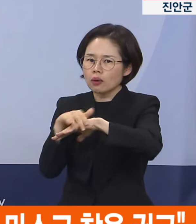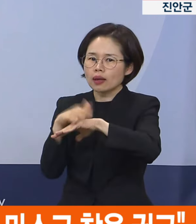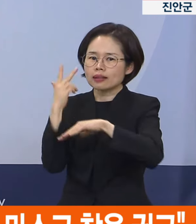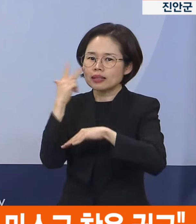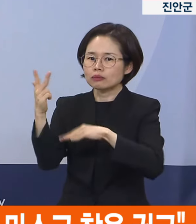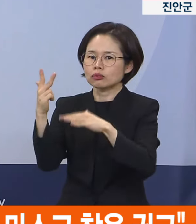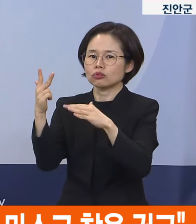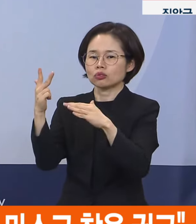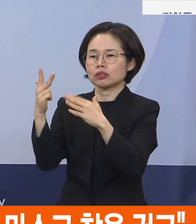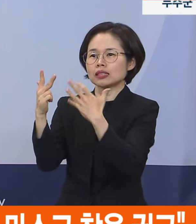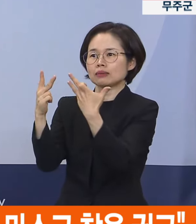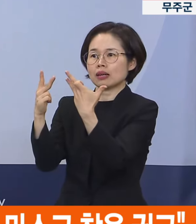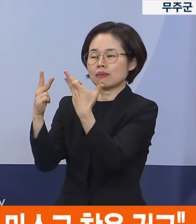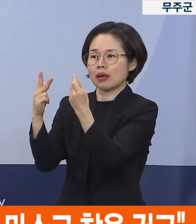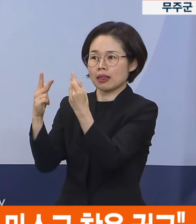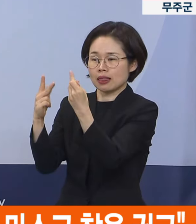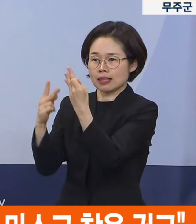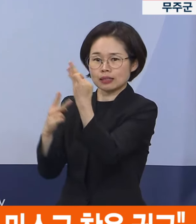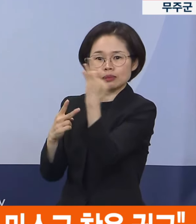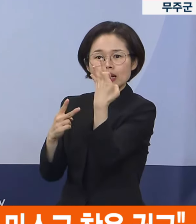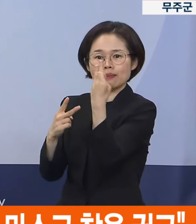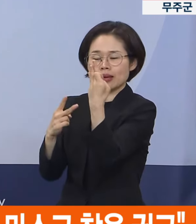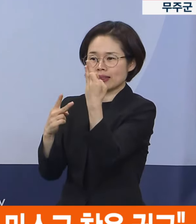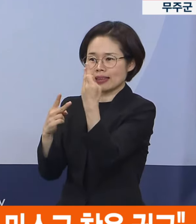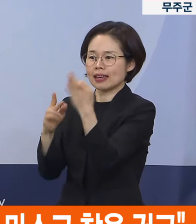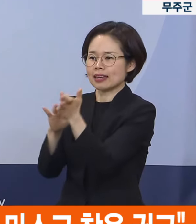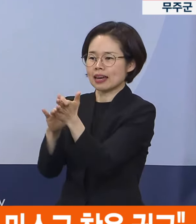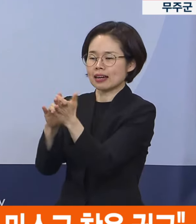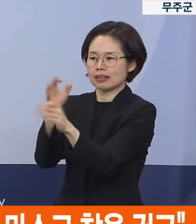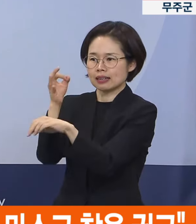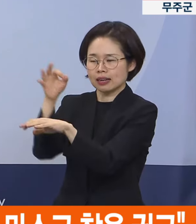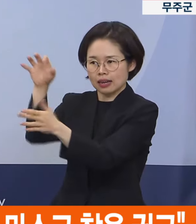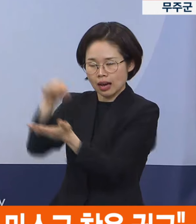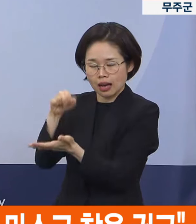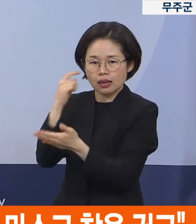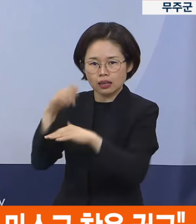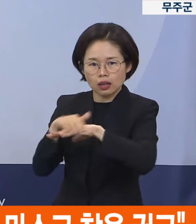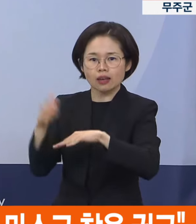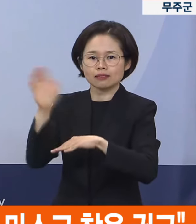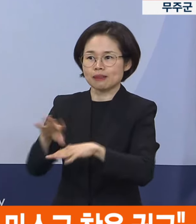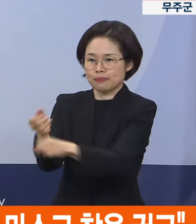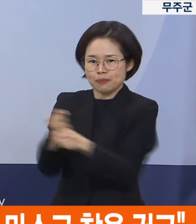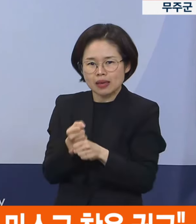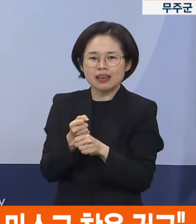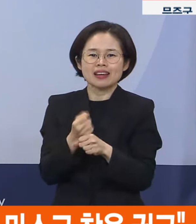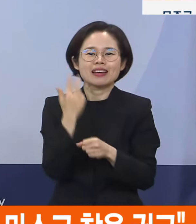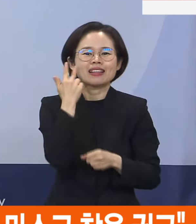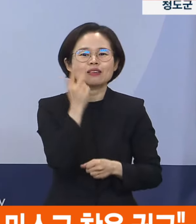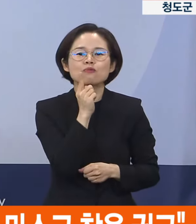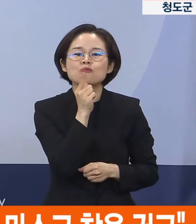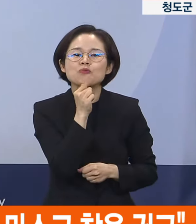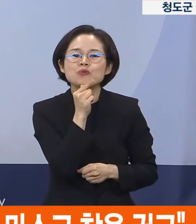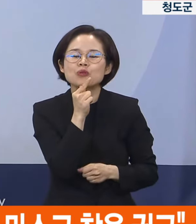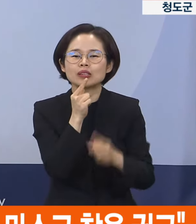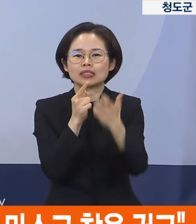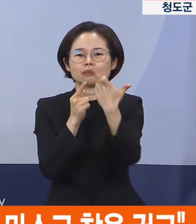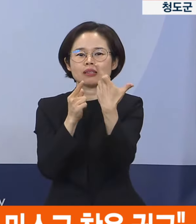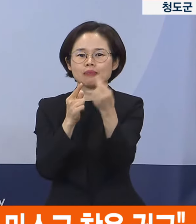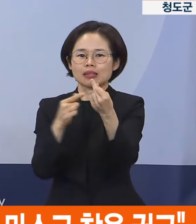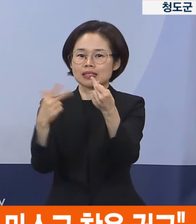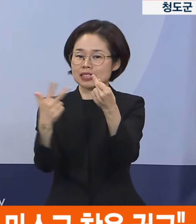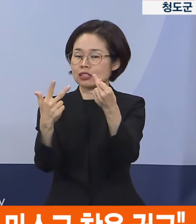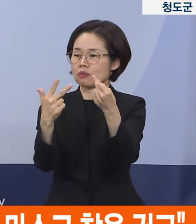그걸 당겨서 다음 주 월요일에 17만 7천 명분이 공급되도록 일정과 물량을